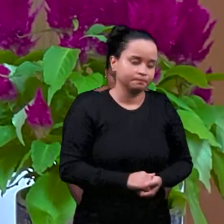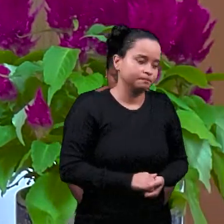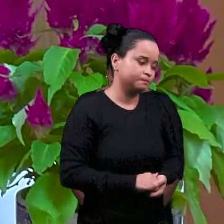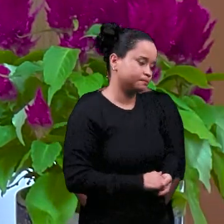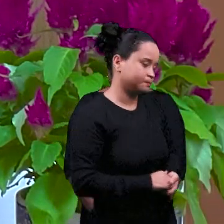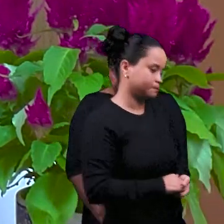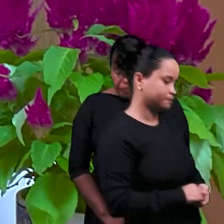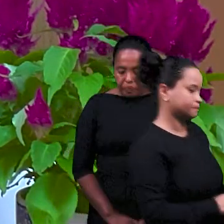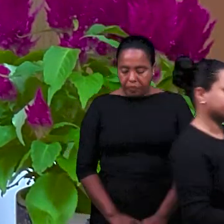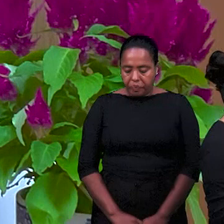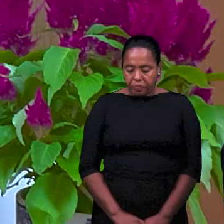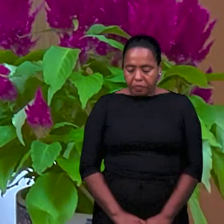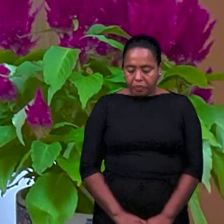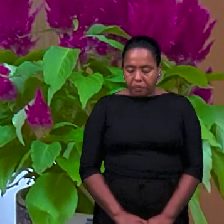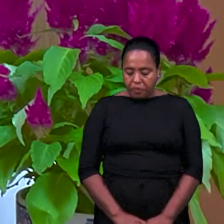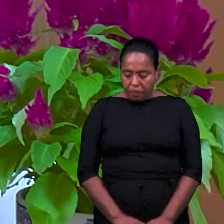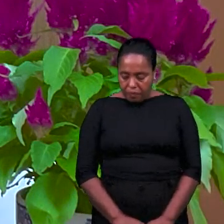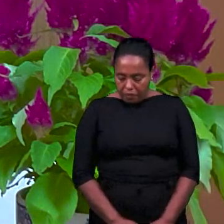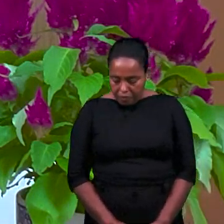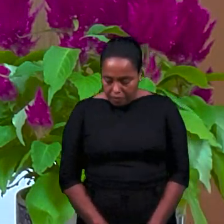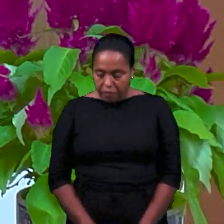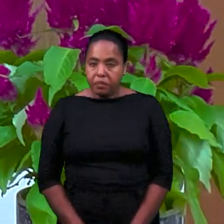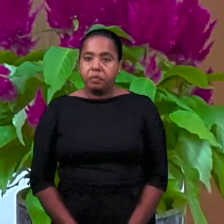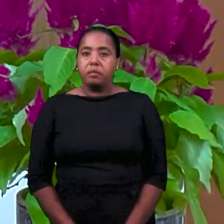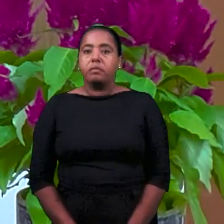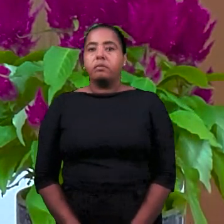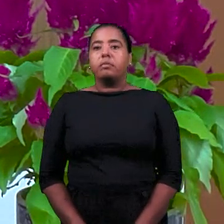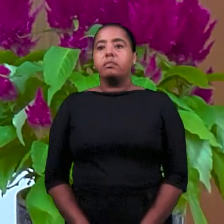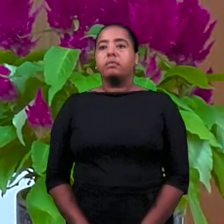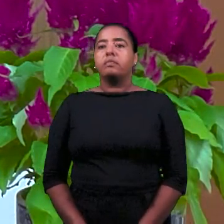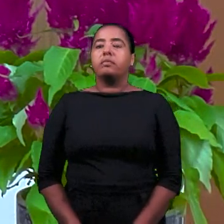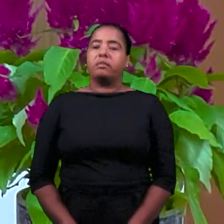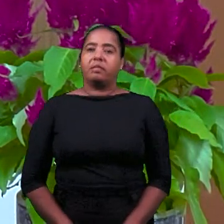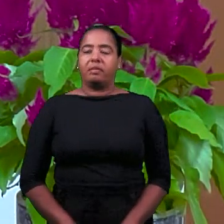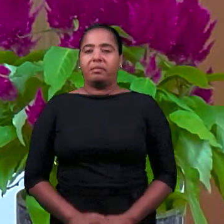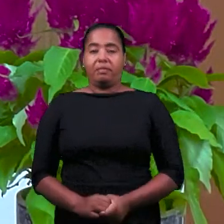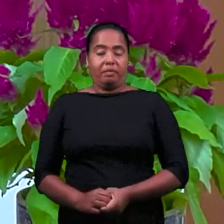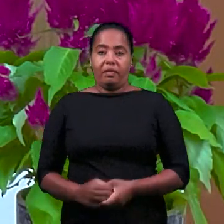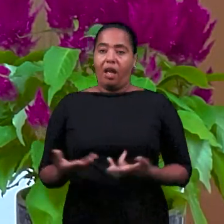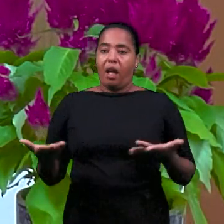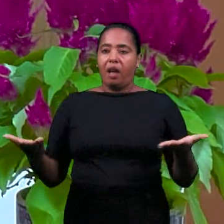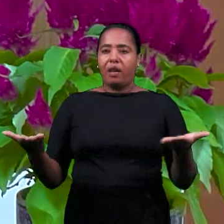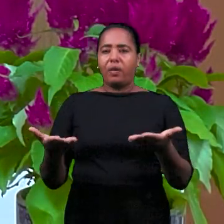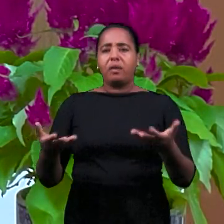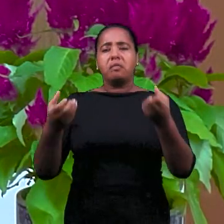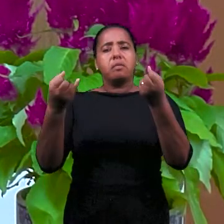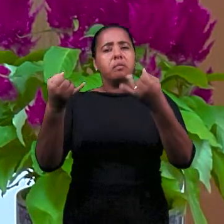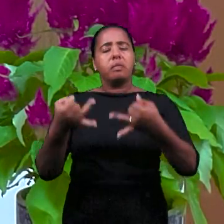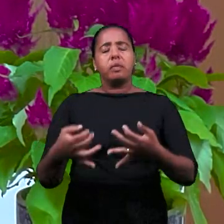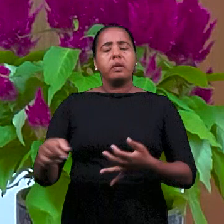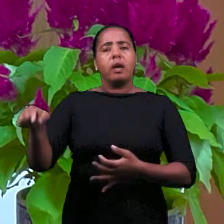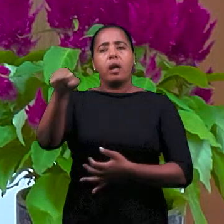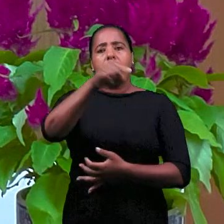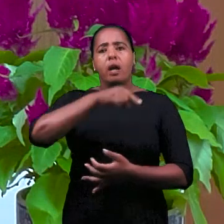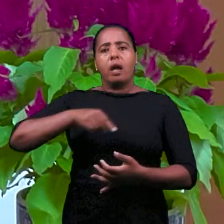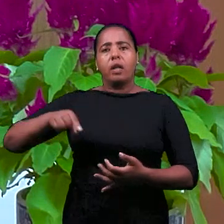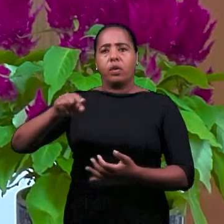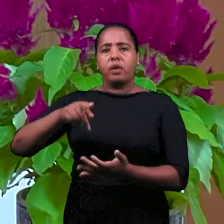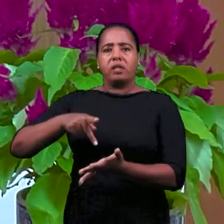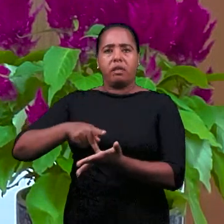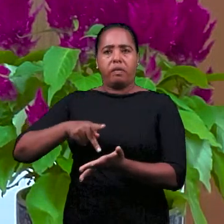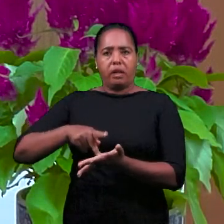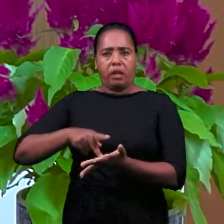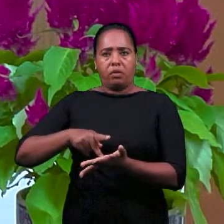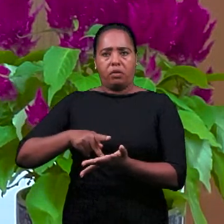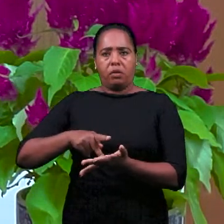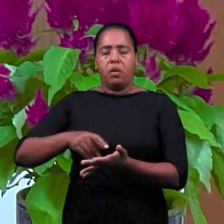я хотел еще сказать нашу реальность здесь, то, что